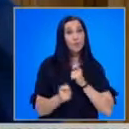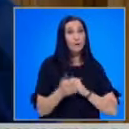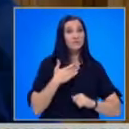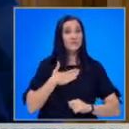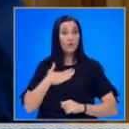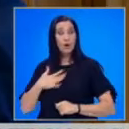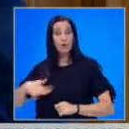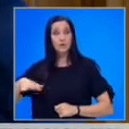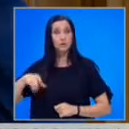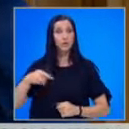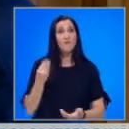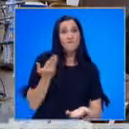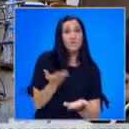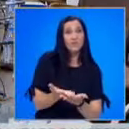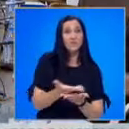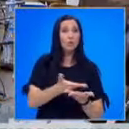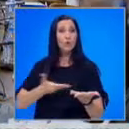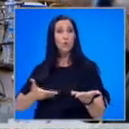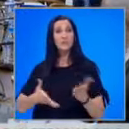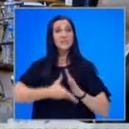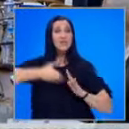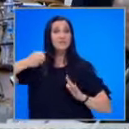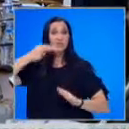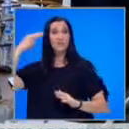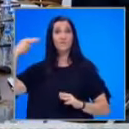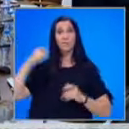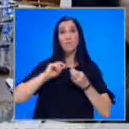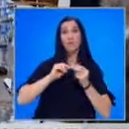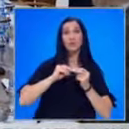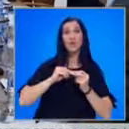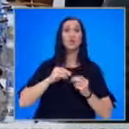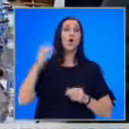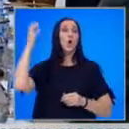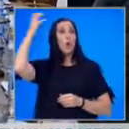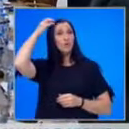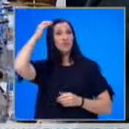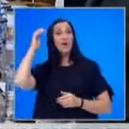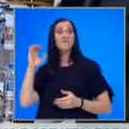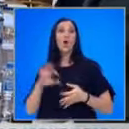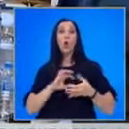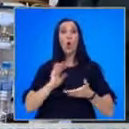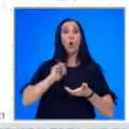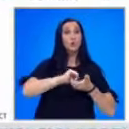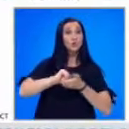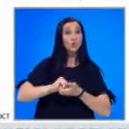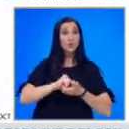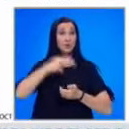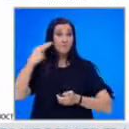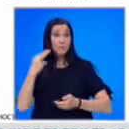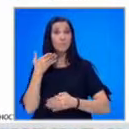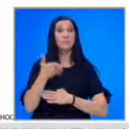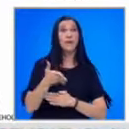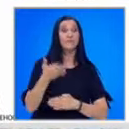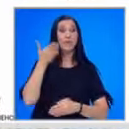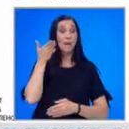ресор. Той внеса доклад за изваждането на компанията монтажи от държавната консолидационна компания и преминаването и напряко починение